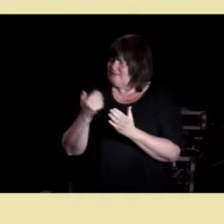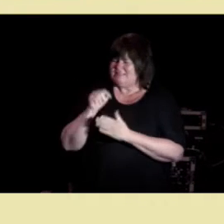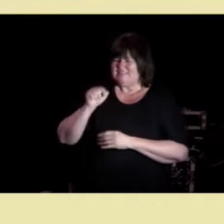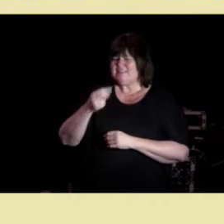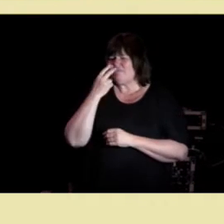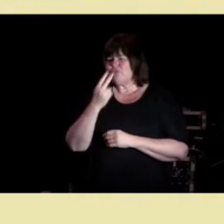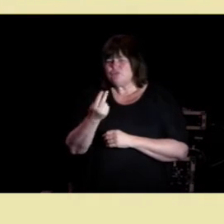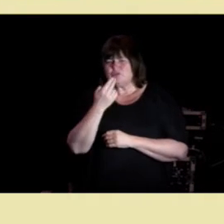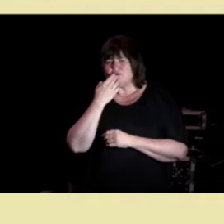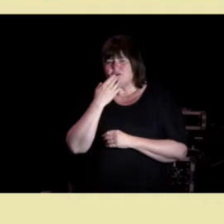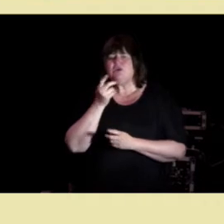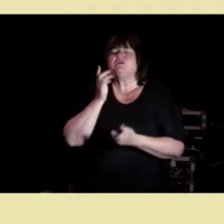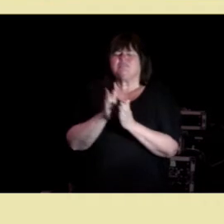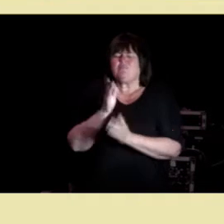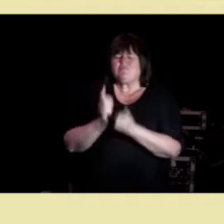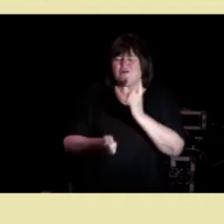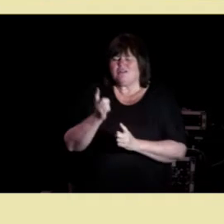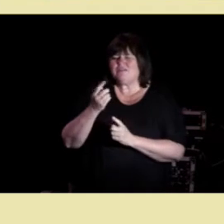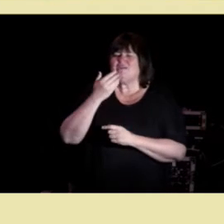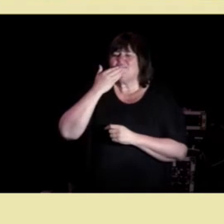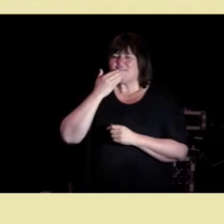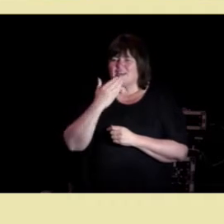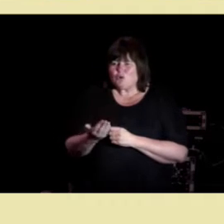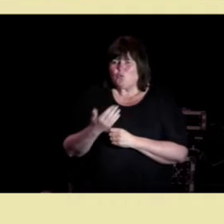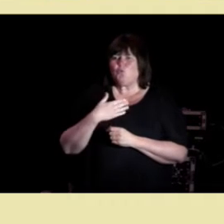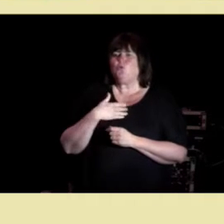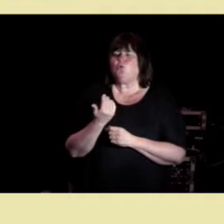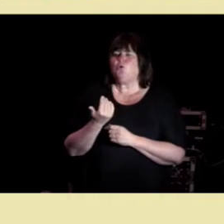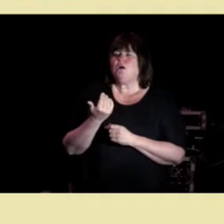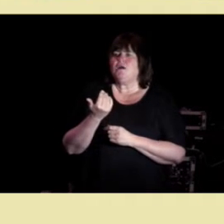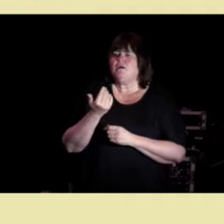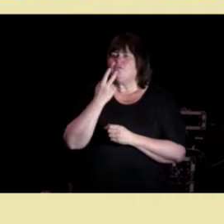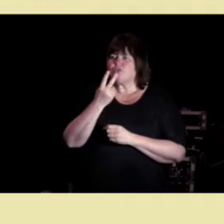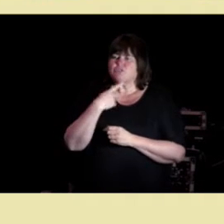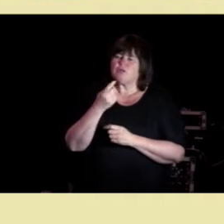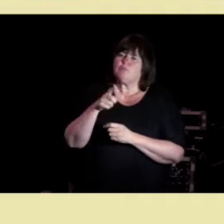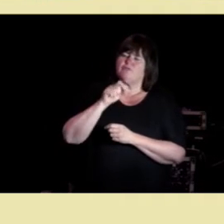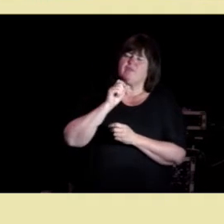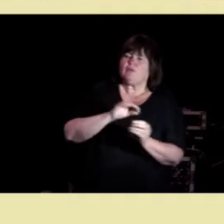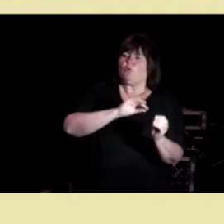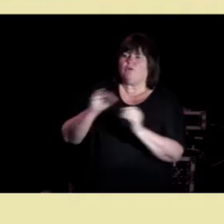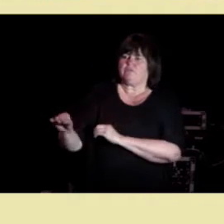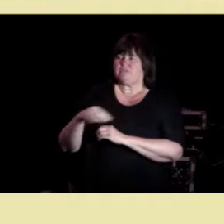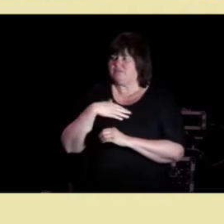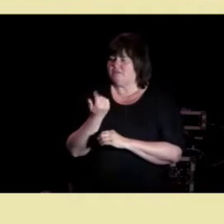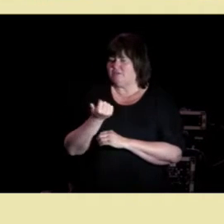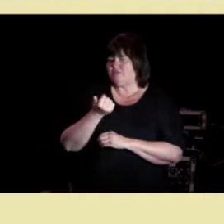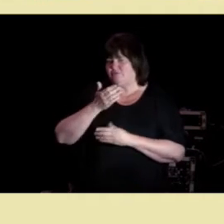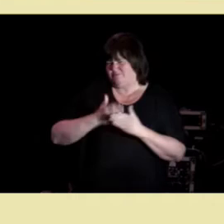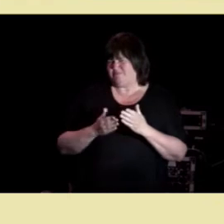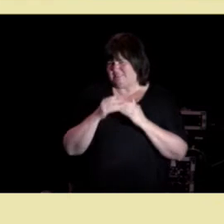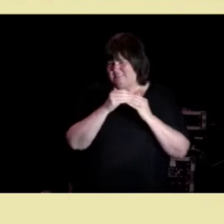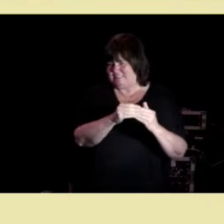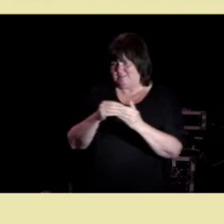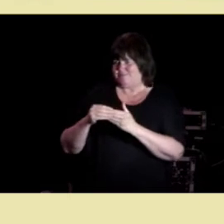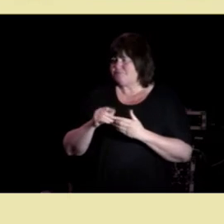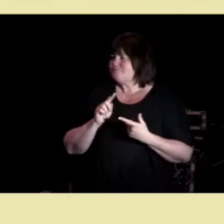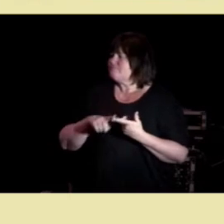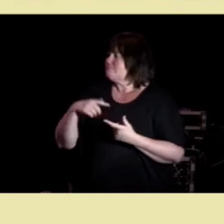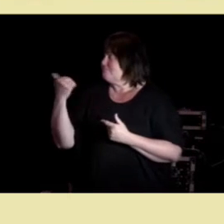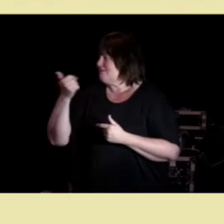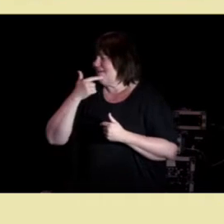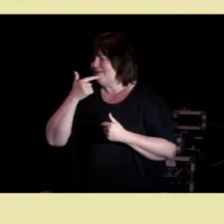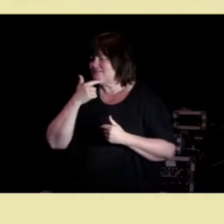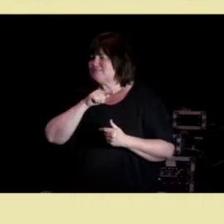oversettelse av det internasjonalt brukte sheer decision making. Men en utfordring med det norske begrepet er at det kan i inntrykk av at vi snakker om et